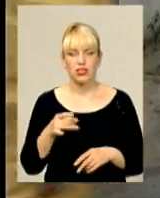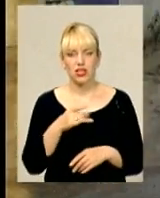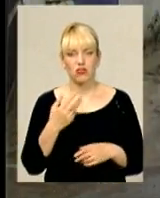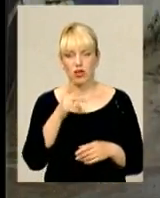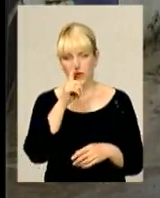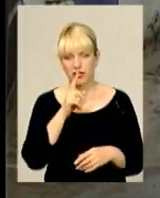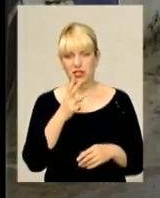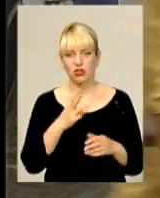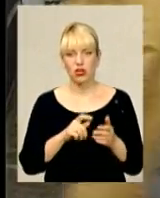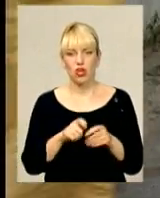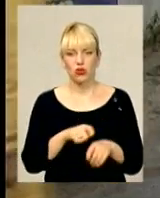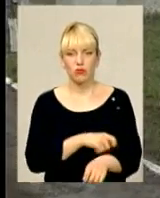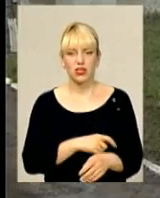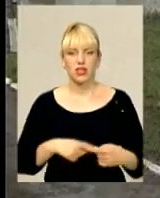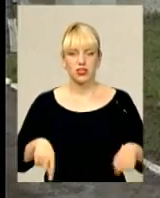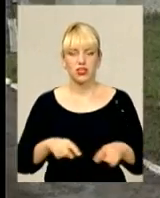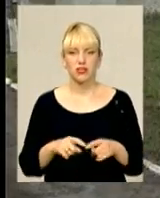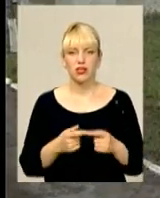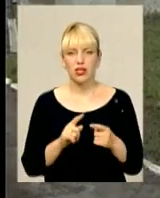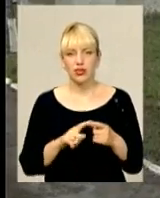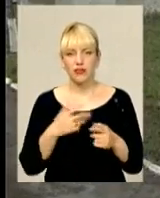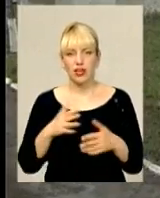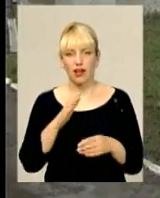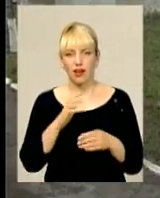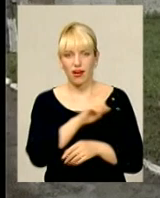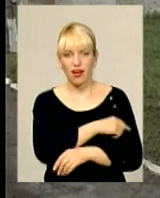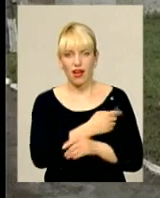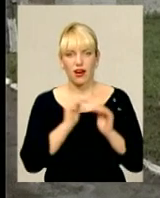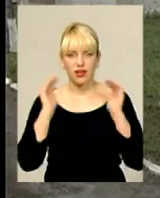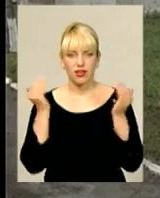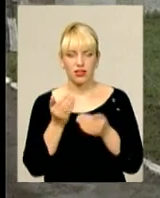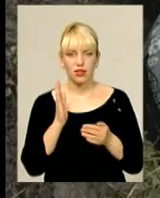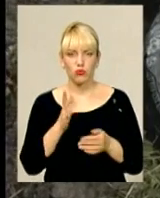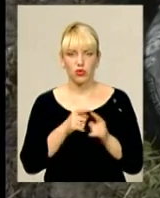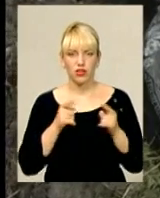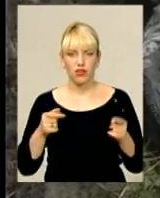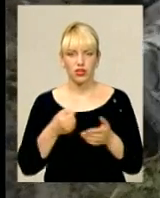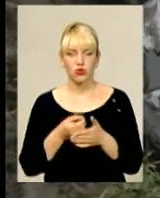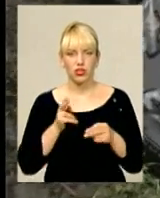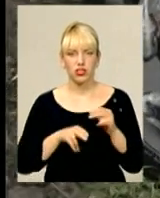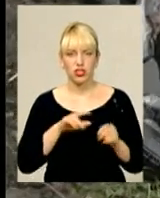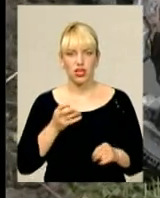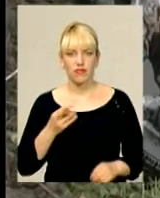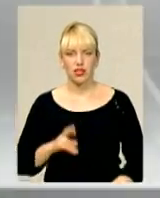-кілометровій зоні навколо населеного пункту карантин. І триватиме він до кінця червня.